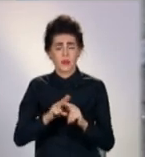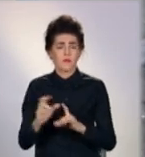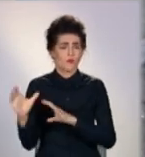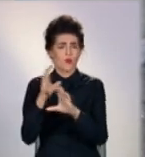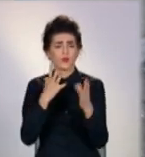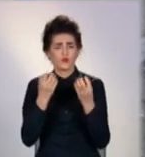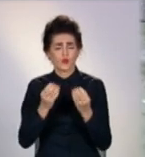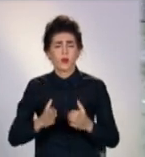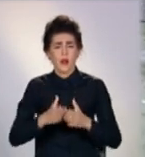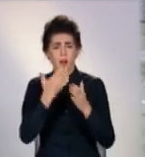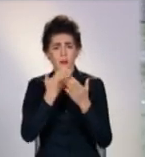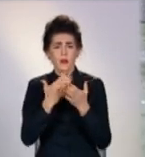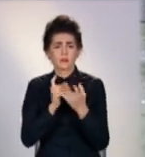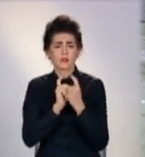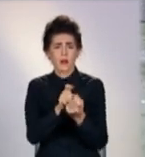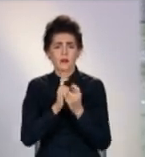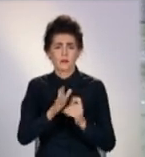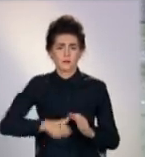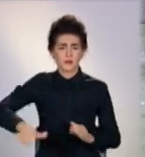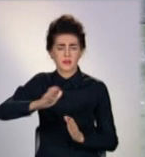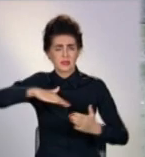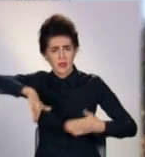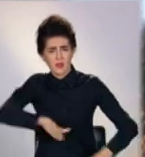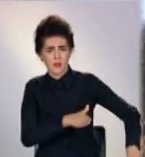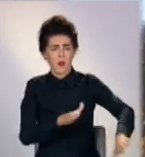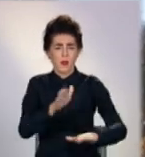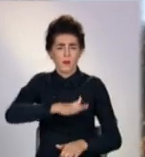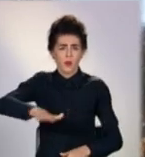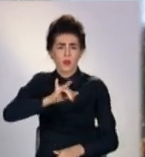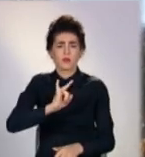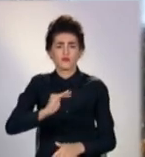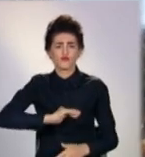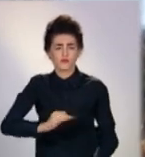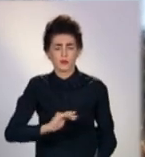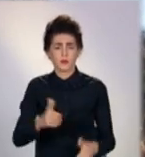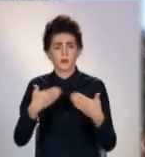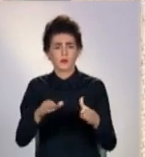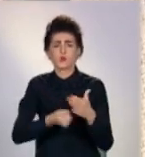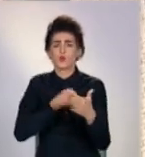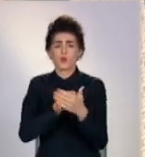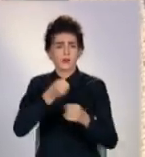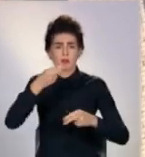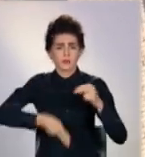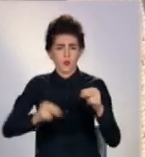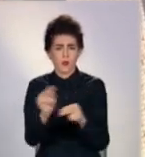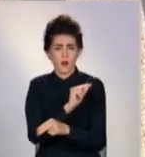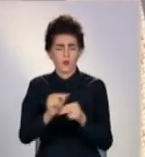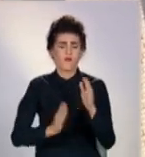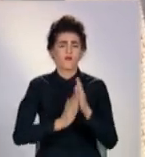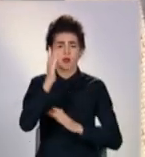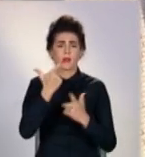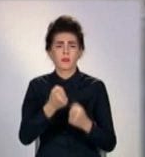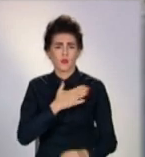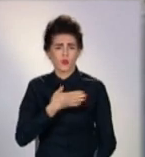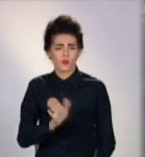велодоріжки, потрапив скандальний скейт-майданчик. А ще приватна, але відкрита для всіх недобудована висотка, де регулярно гине